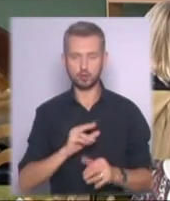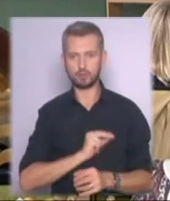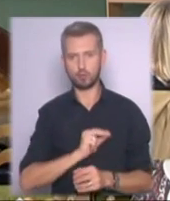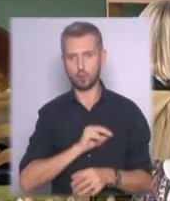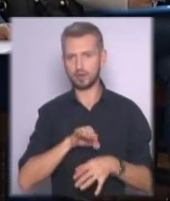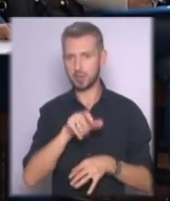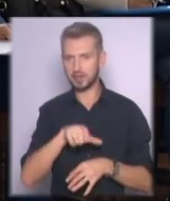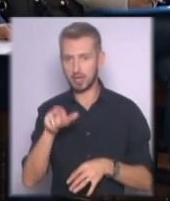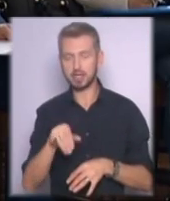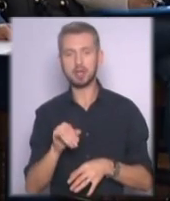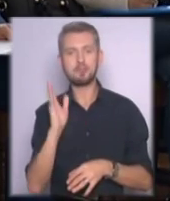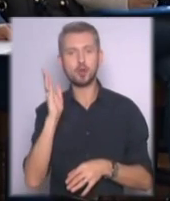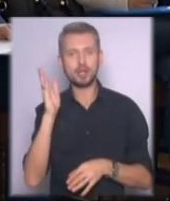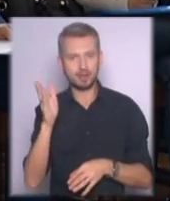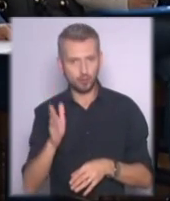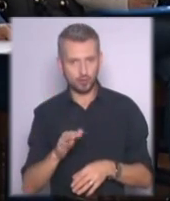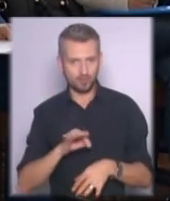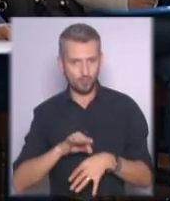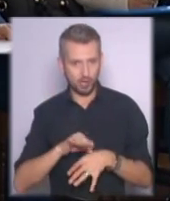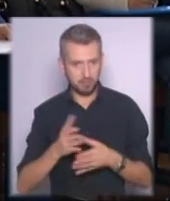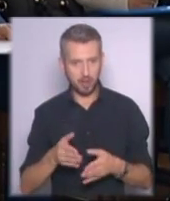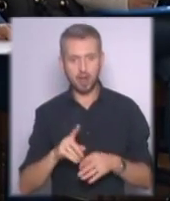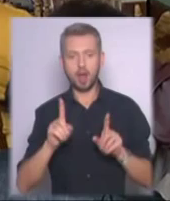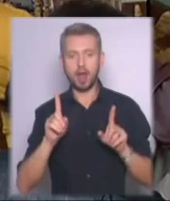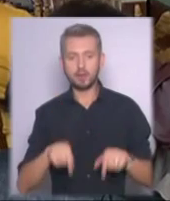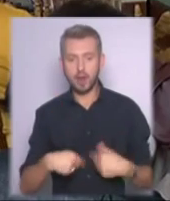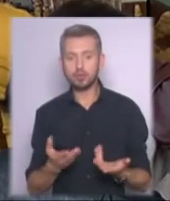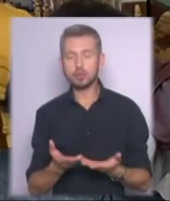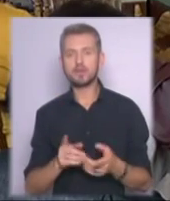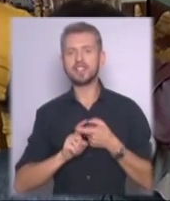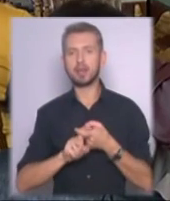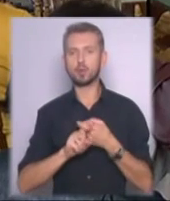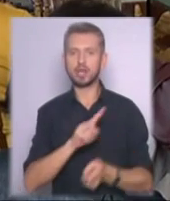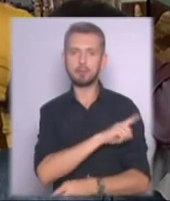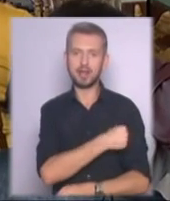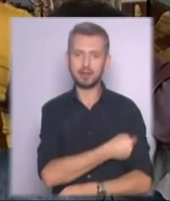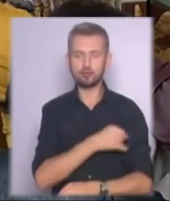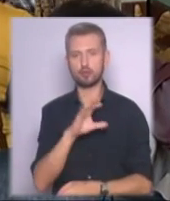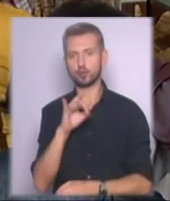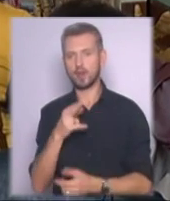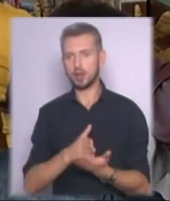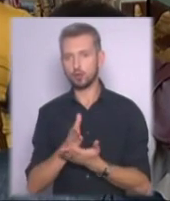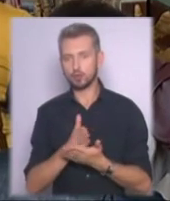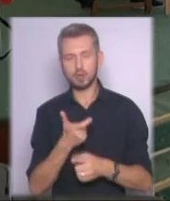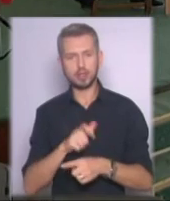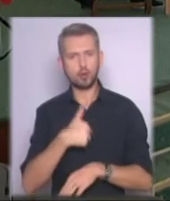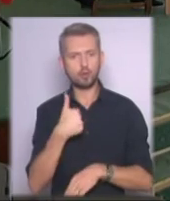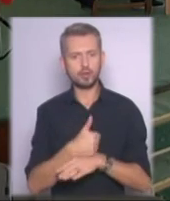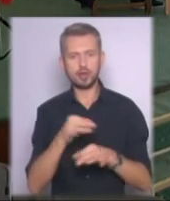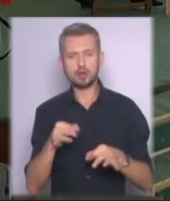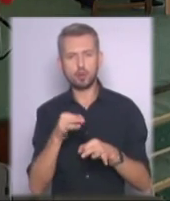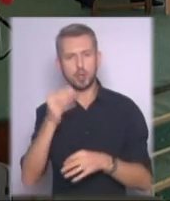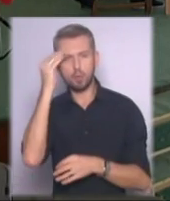пацієнтами та потенційними хворими, а також, кажуть тепер вже столичні тренери взаємодії медичної та соціальної служб. Але найголовніше, жодних упереджень та